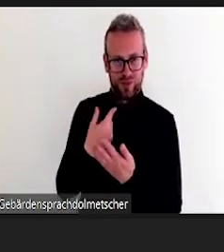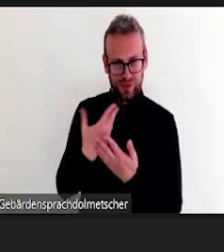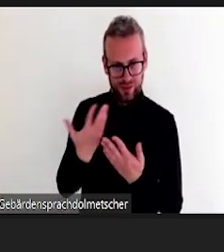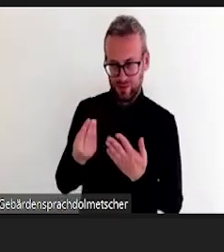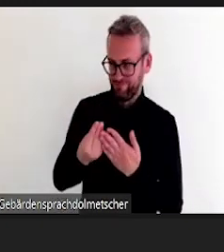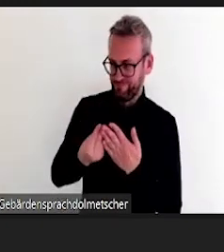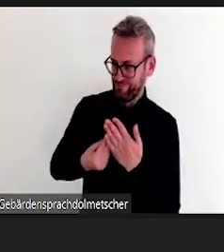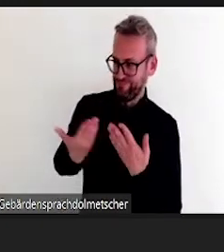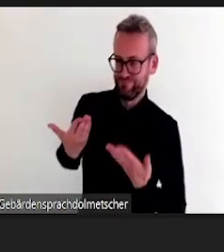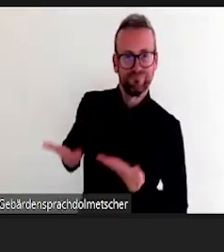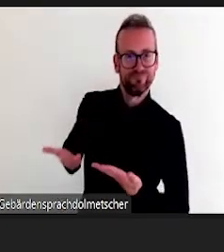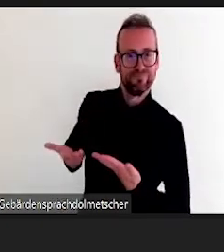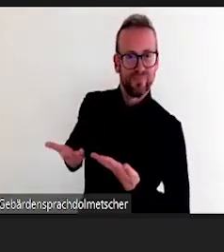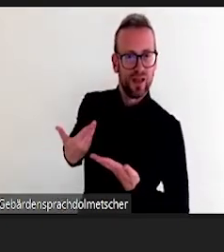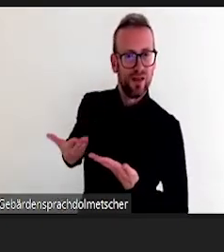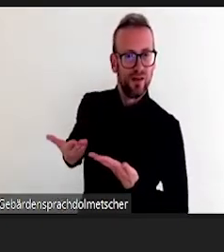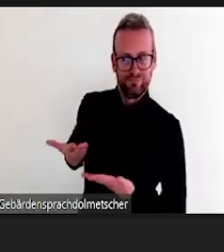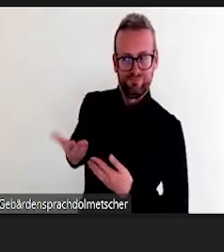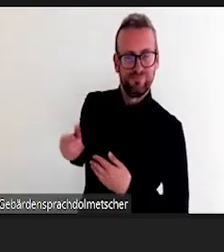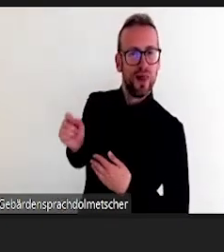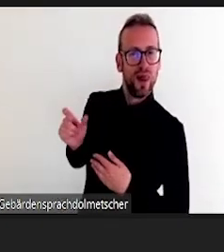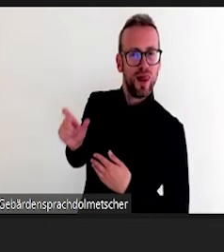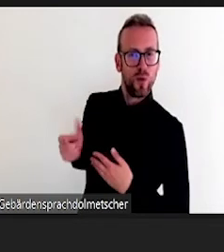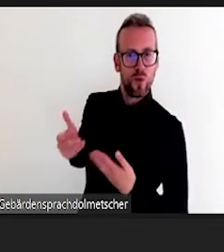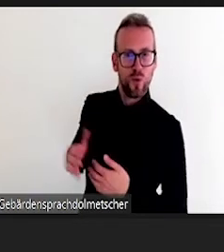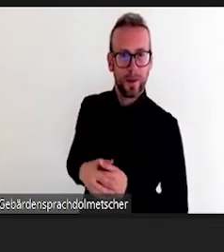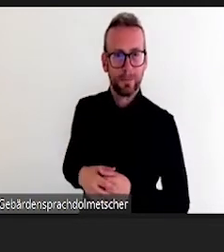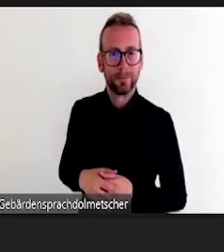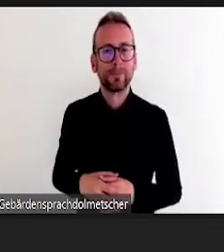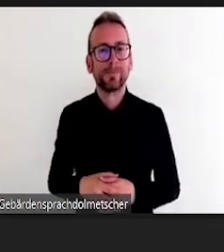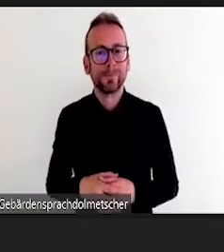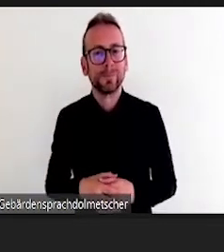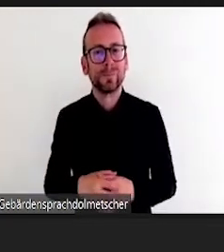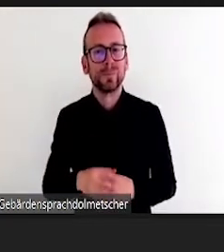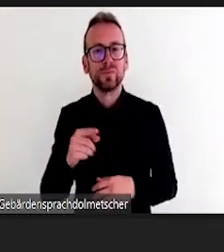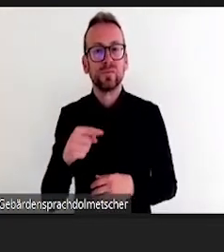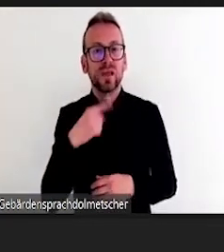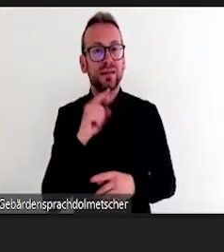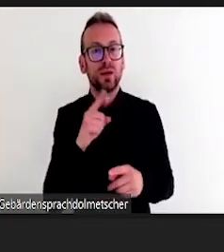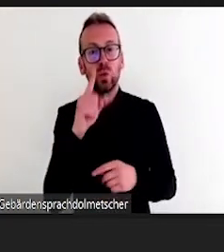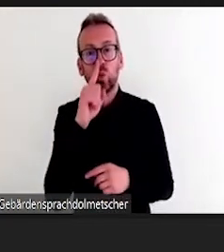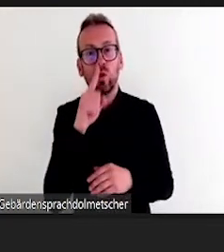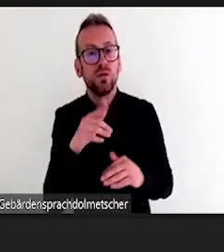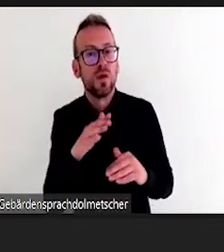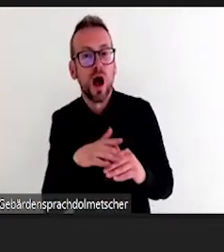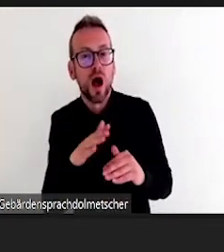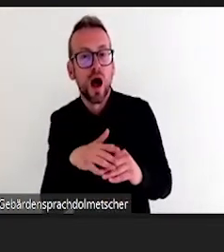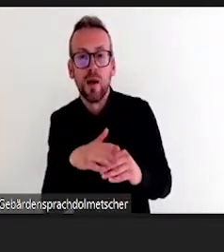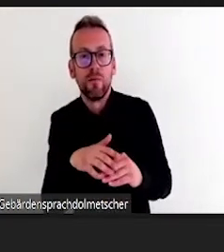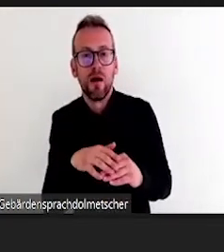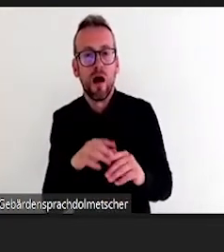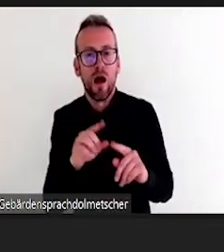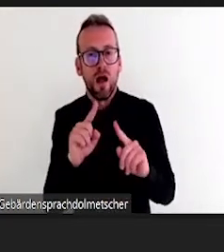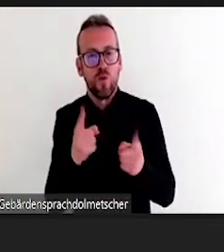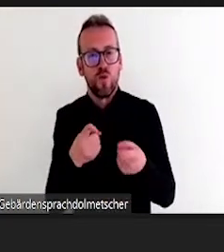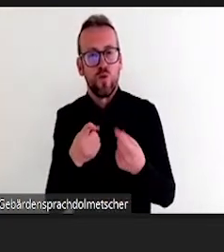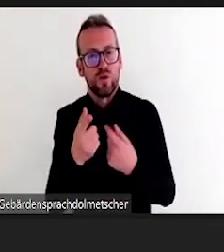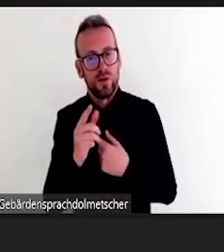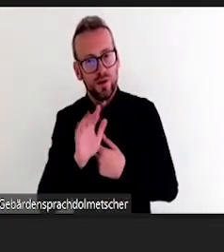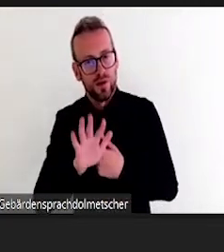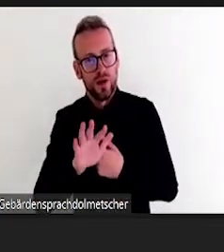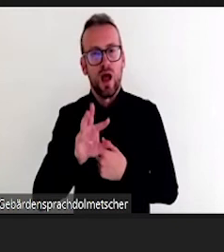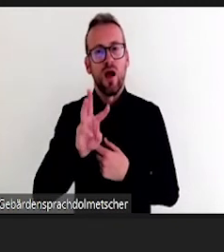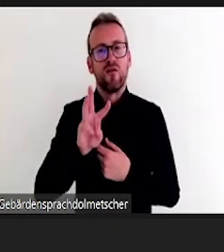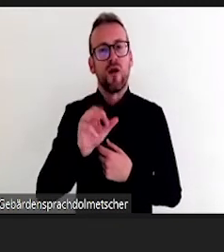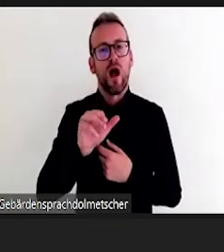Aber auf jeden Fall merkte man, dass die einen sehr intensiven Austausch dadurch hatten und über ganz viele Aspekte gesprochen hatten, die sie vielleicht